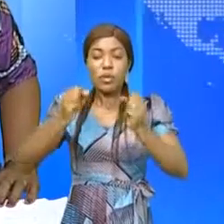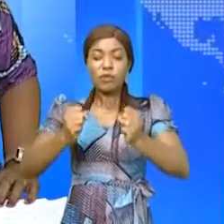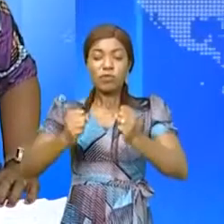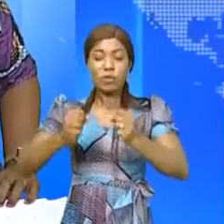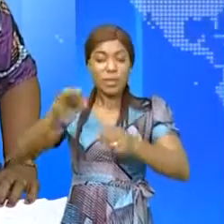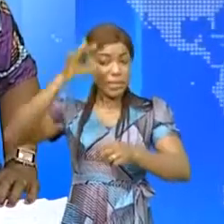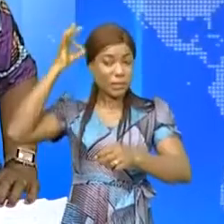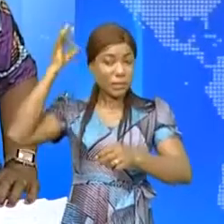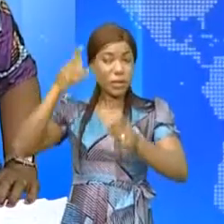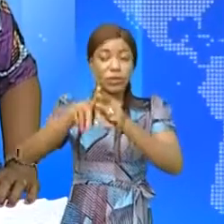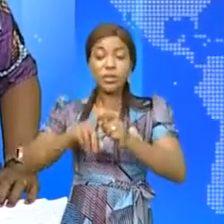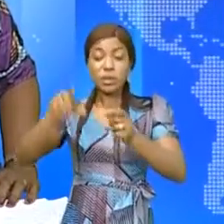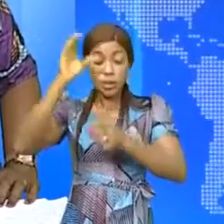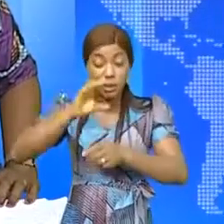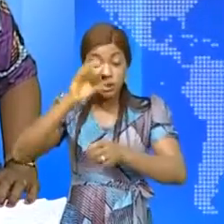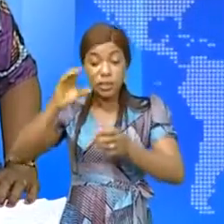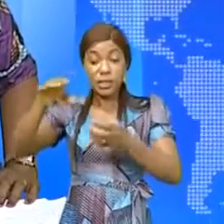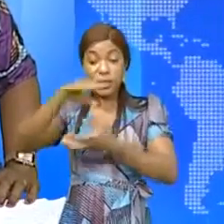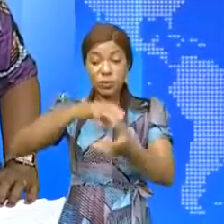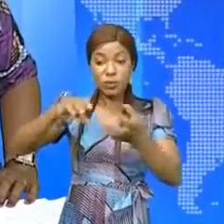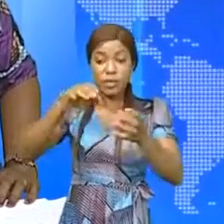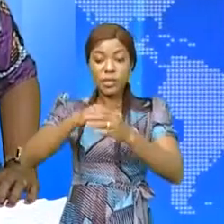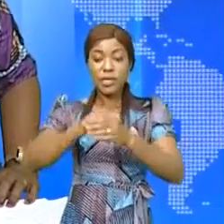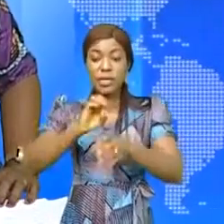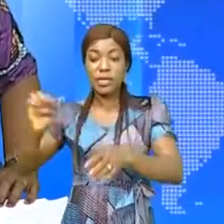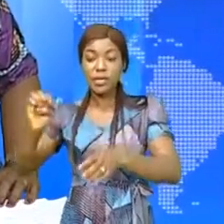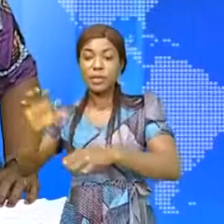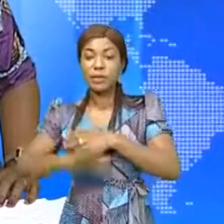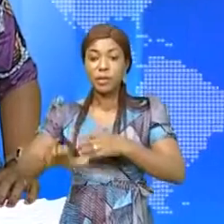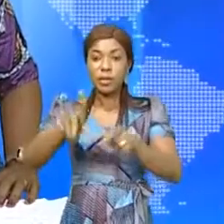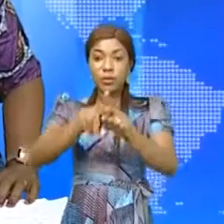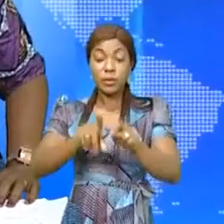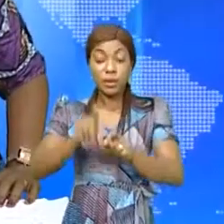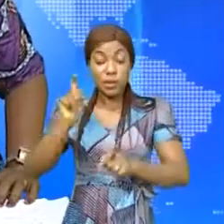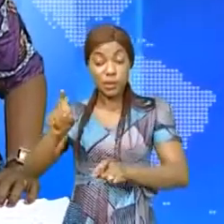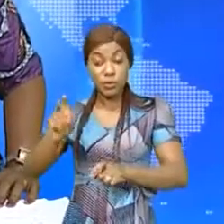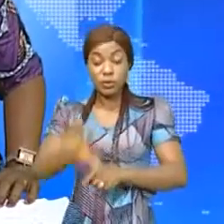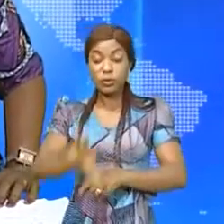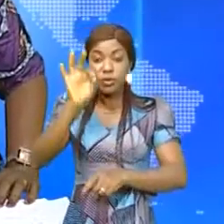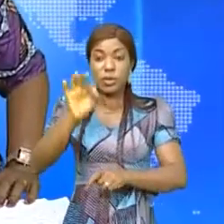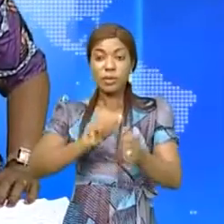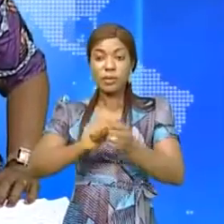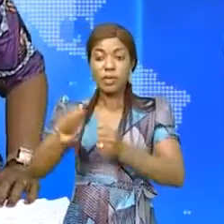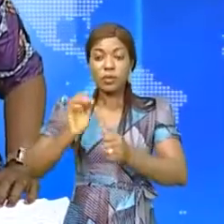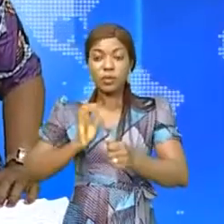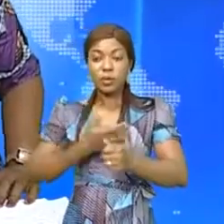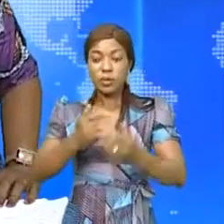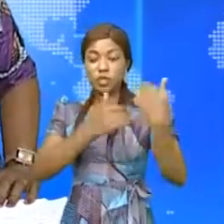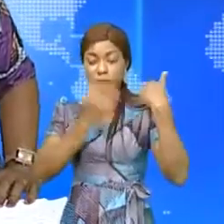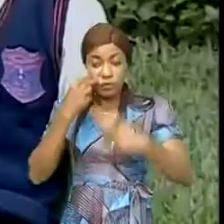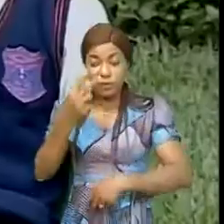négatives qui mènent une guerre asymétrique dans cette partie du pays, comme en témoigne cet extrait choisi par Blaise Boko Kassanza.